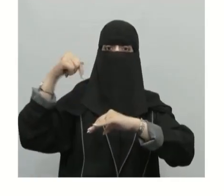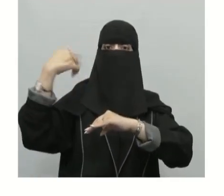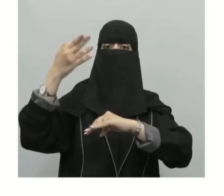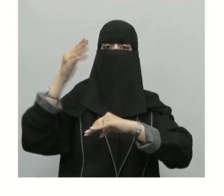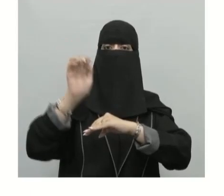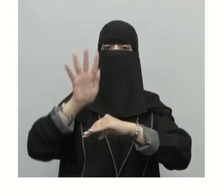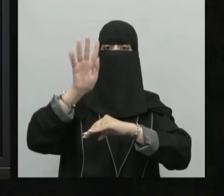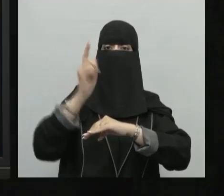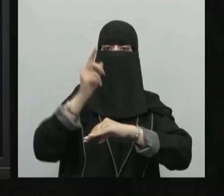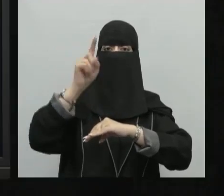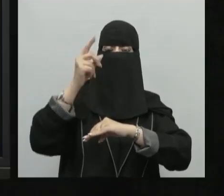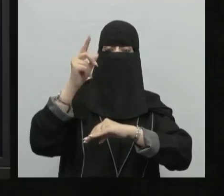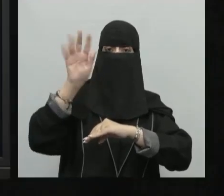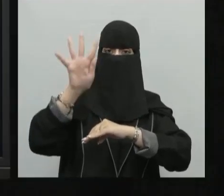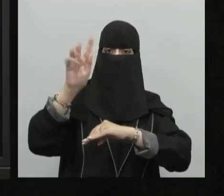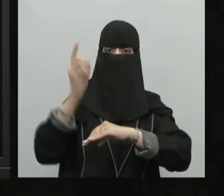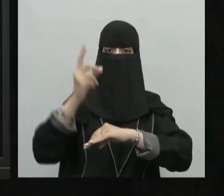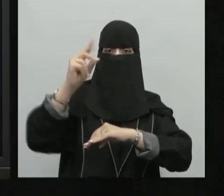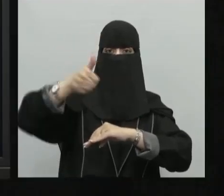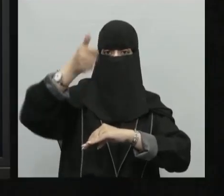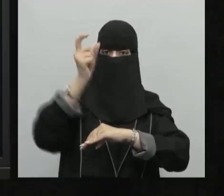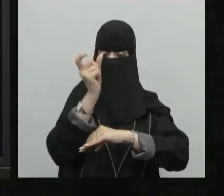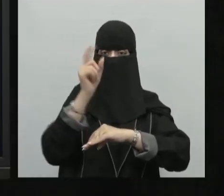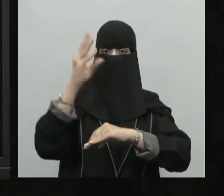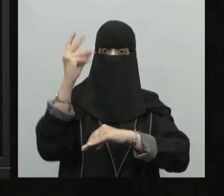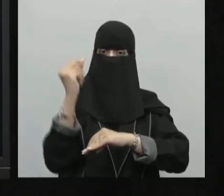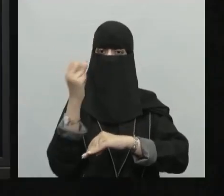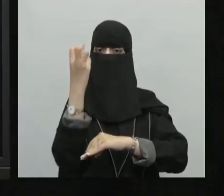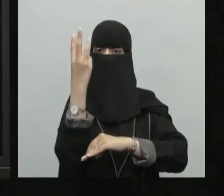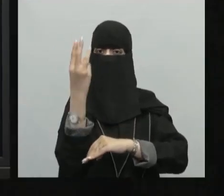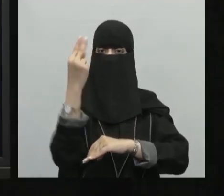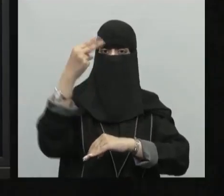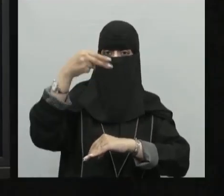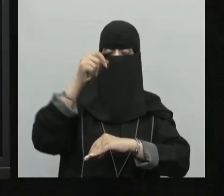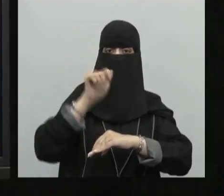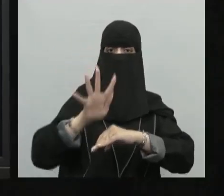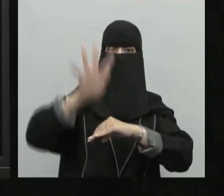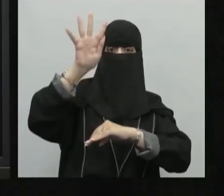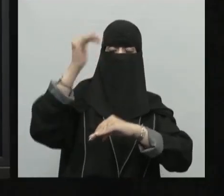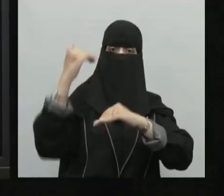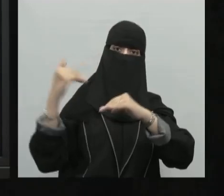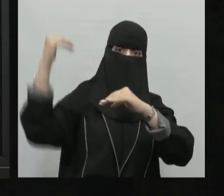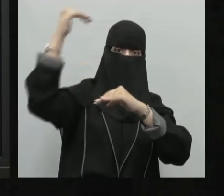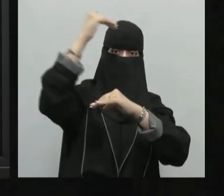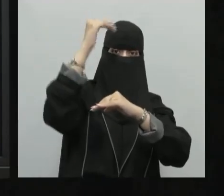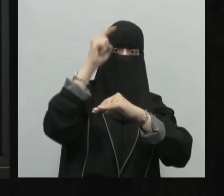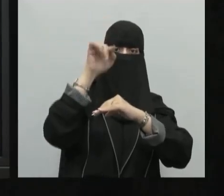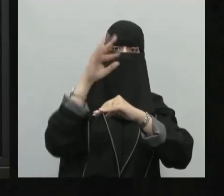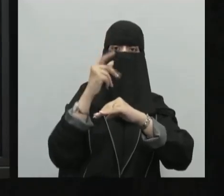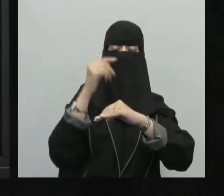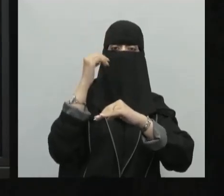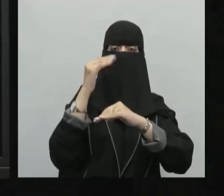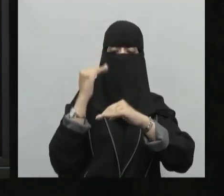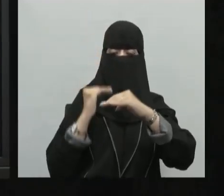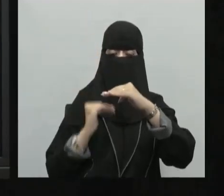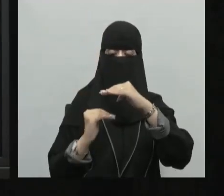السرطان ودرجته 23 درجة باتجاه الشمال ومن ثم مدار الجدي